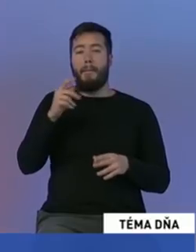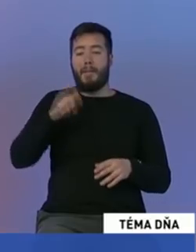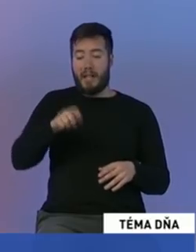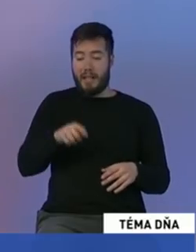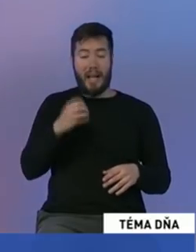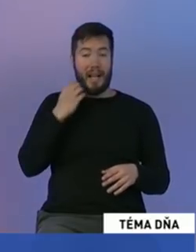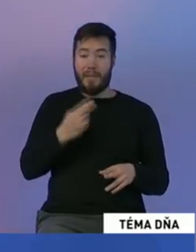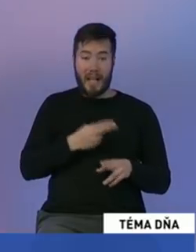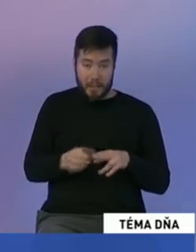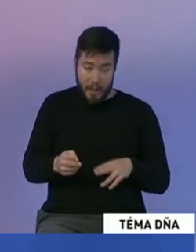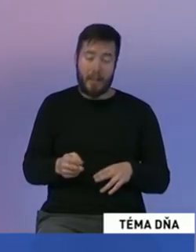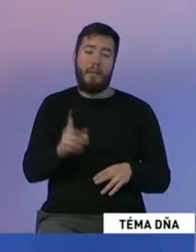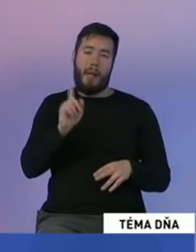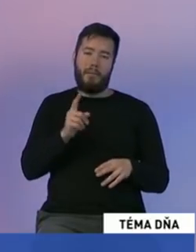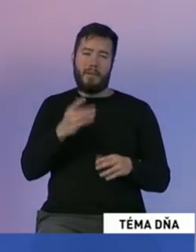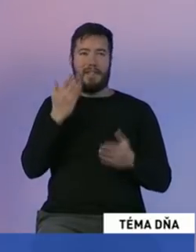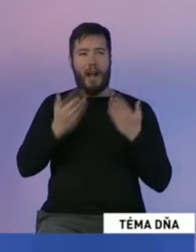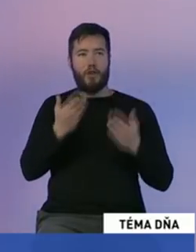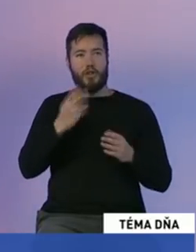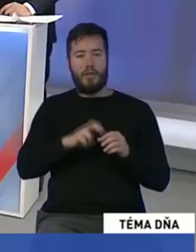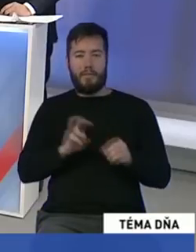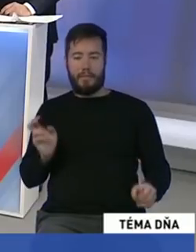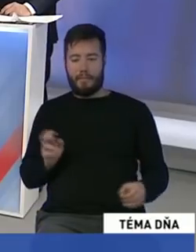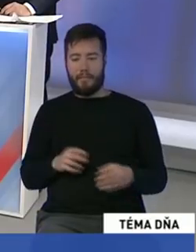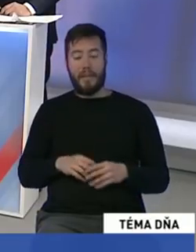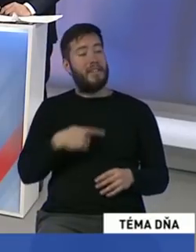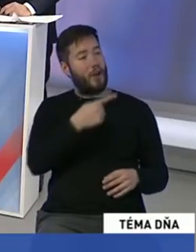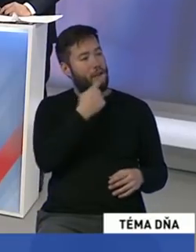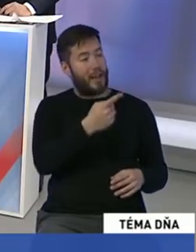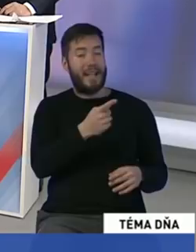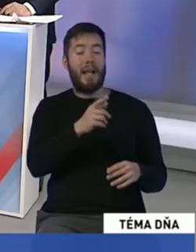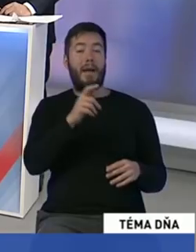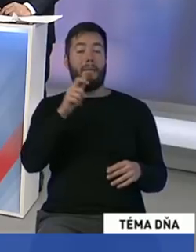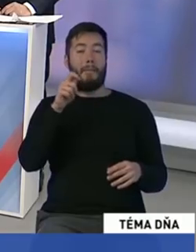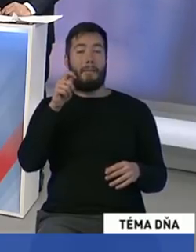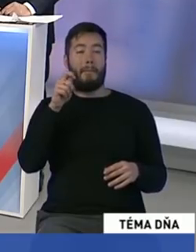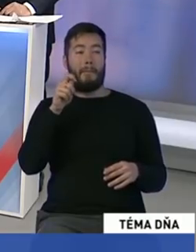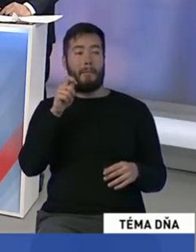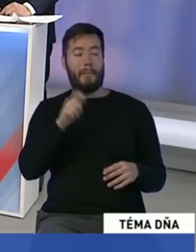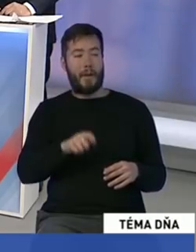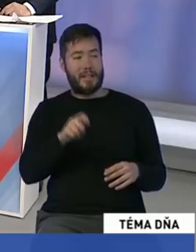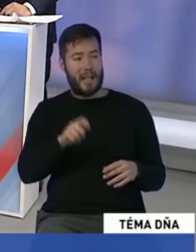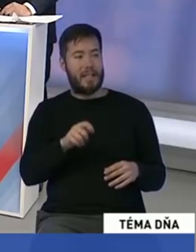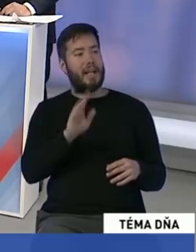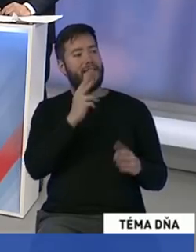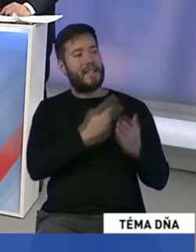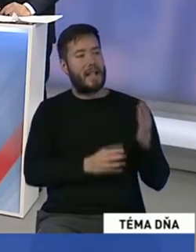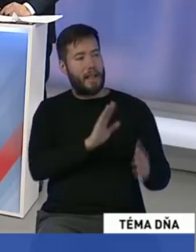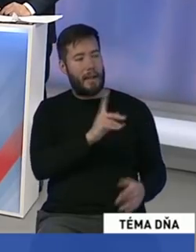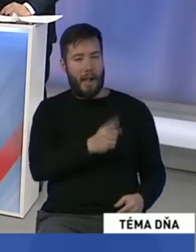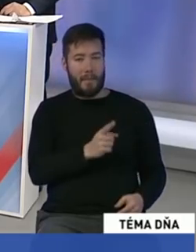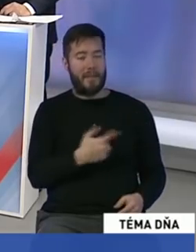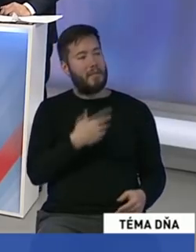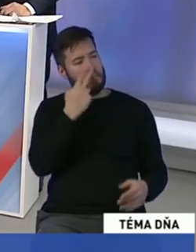mal zvážiť, či tam ostane alebo nie. Možno taká podotázka ste povedali, že mali by byť vidno výsledky. Teraz vidíme štatistiky, koľkokrát sa